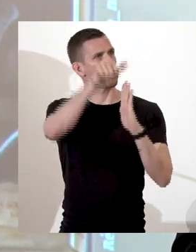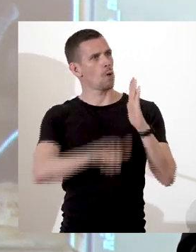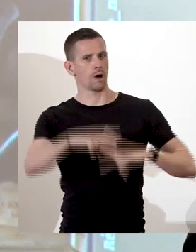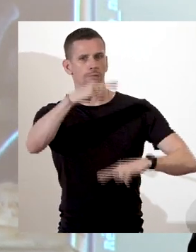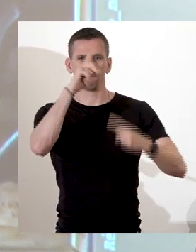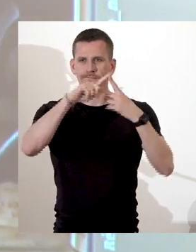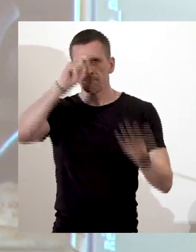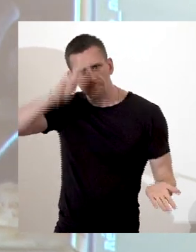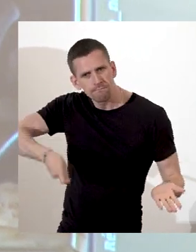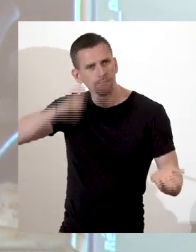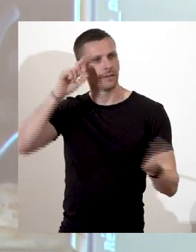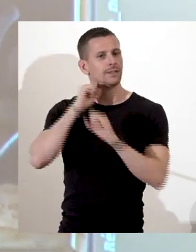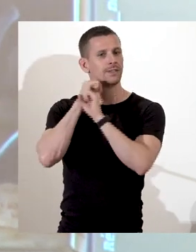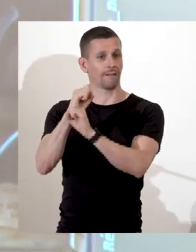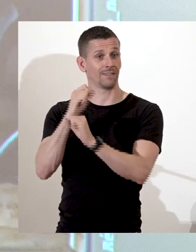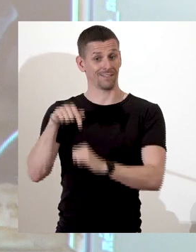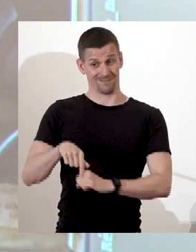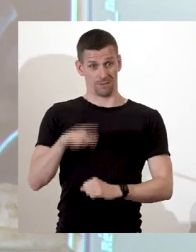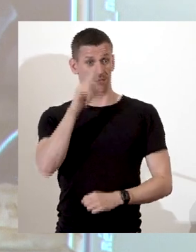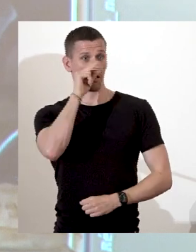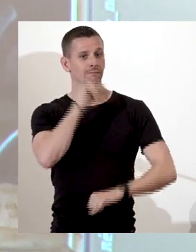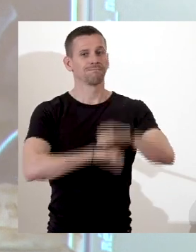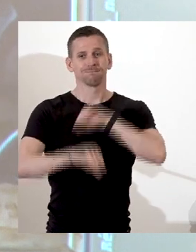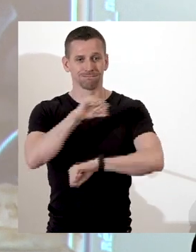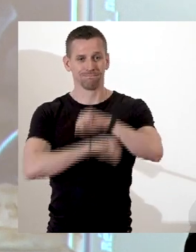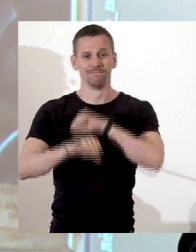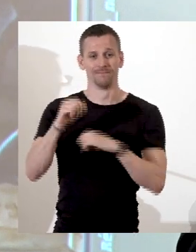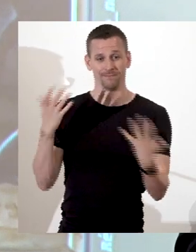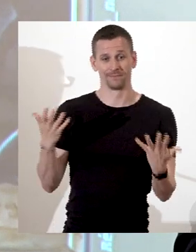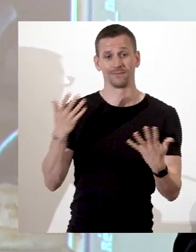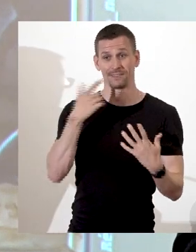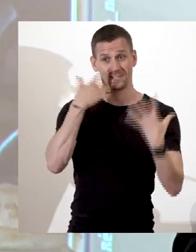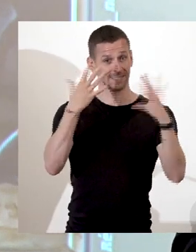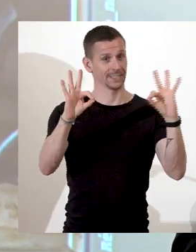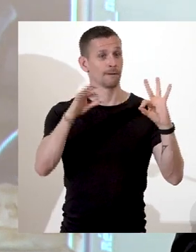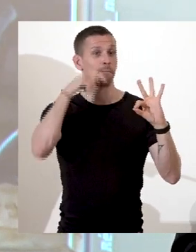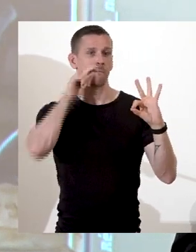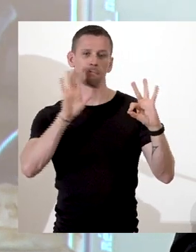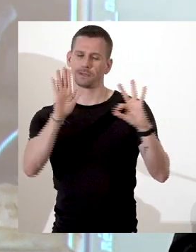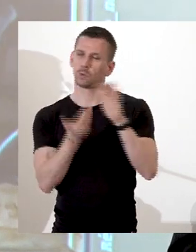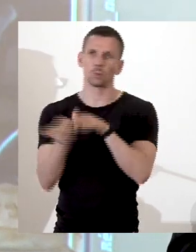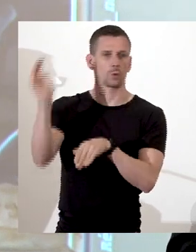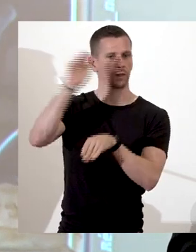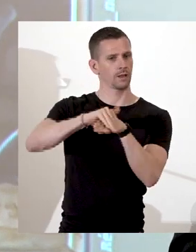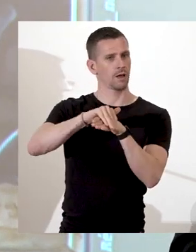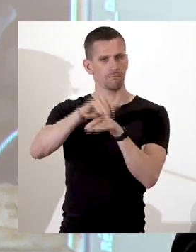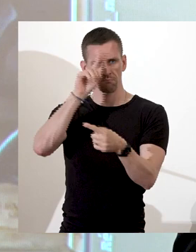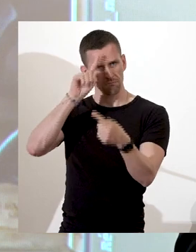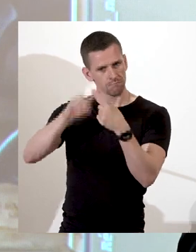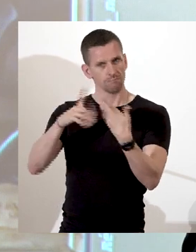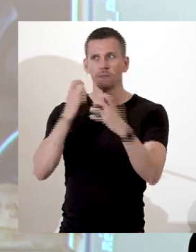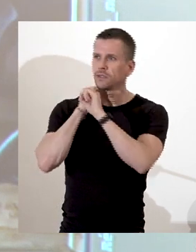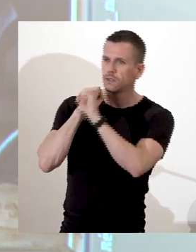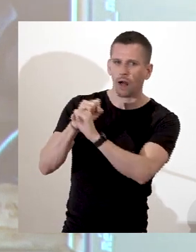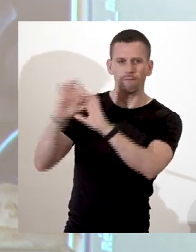du 10 mai, qui est la journée nationale des mémoires de la traite de l'esclavage et de leurs abolitions, les images